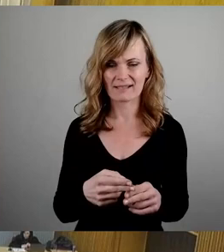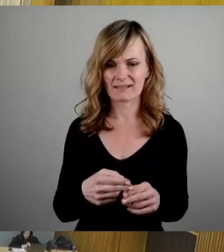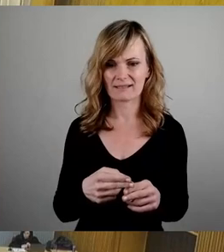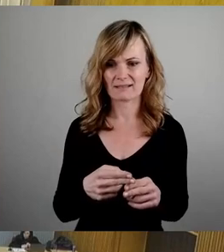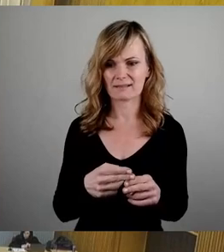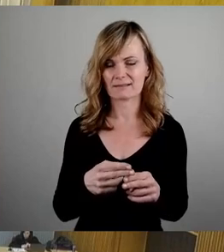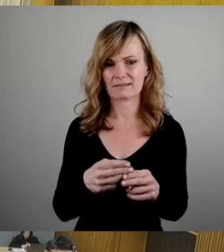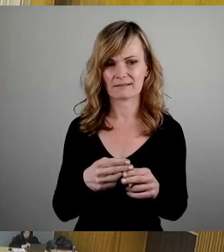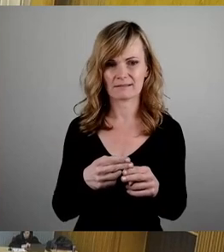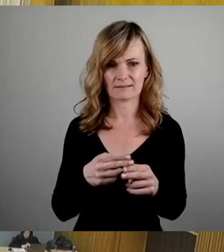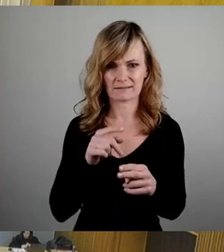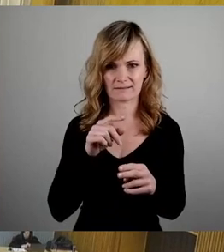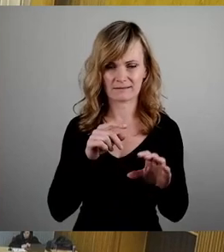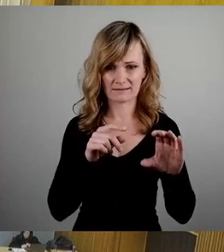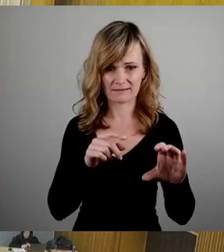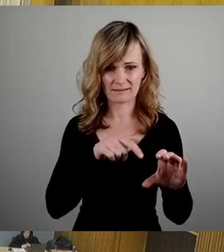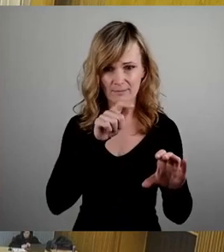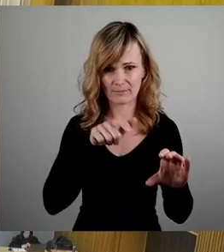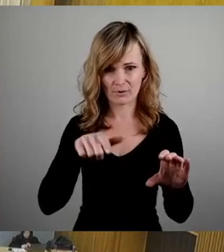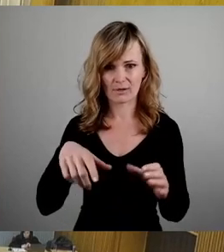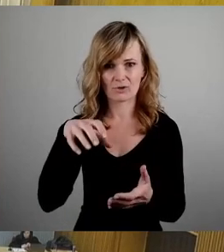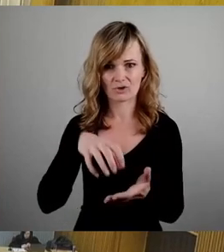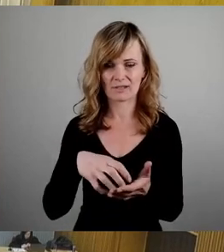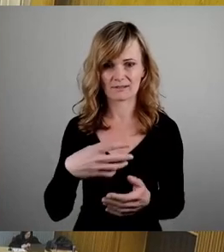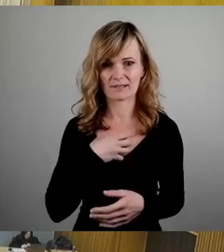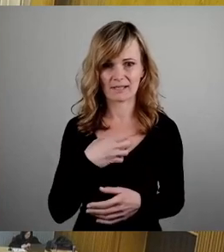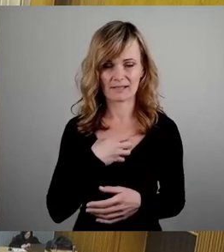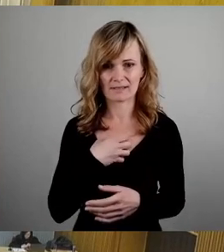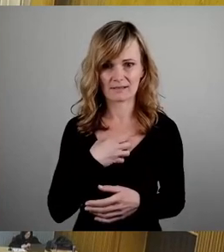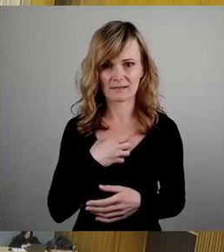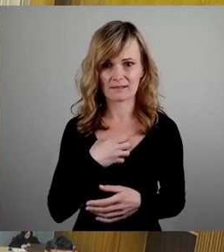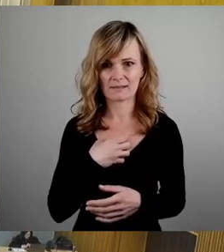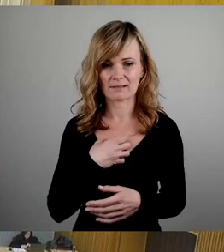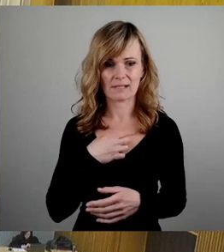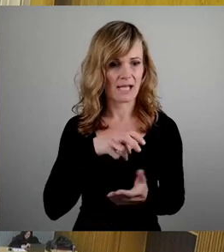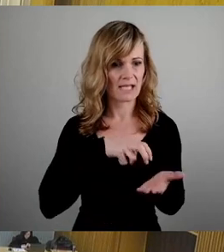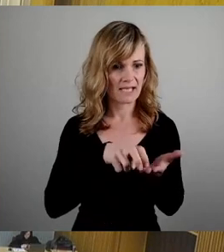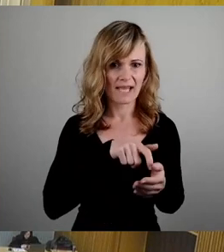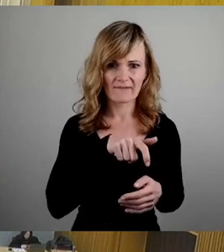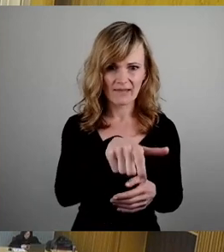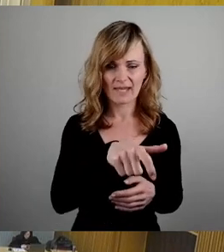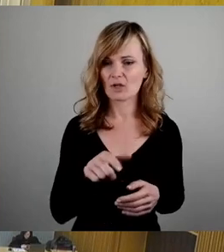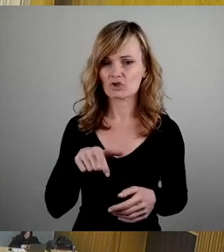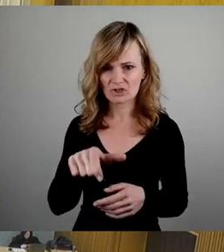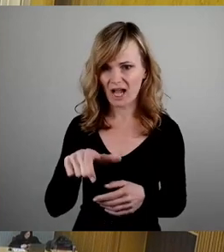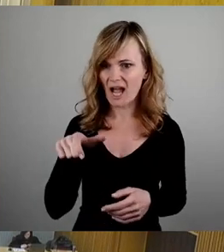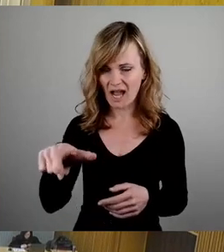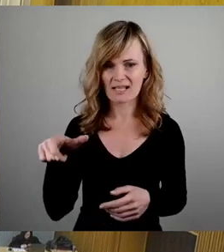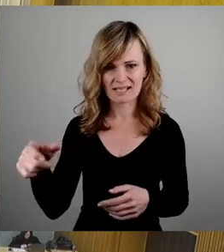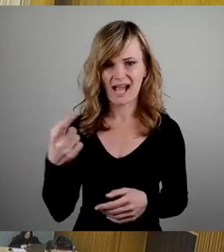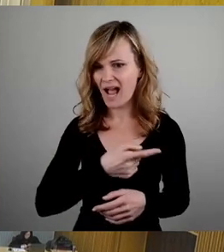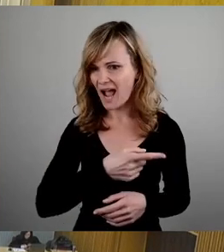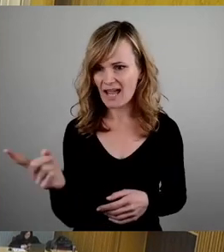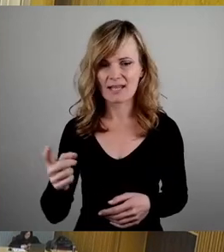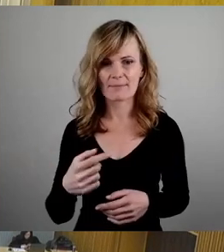was den Bürgern der Stadt Dresden an Gehwegen, an Straßen, an allem, ja,